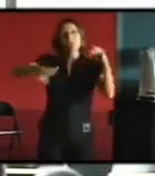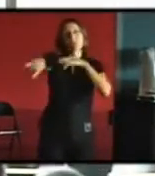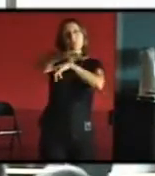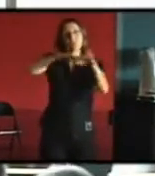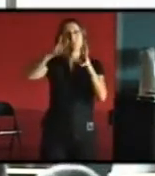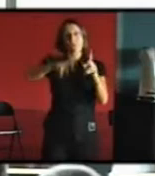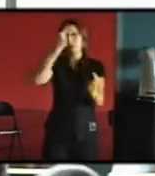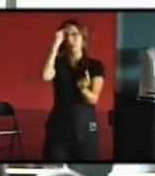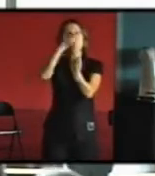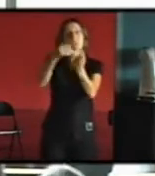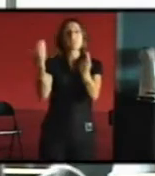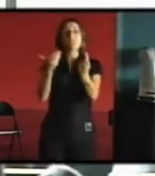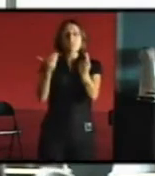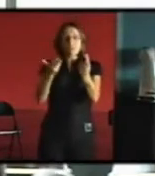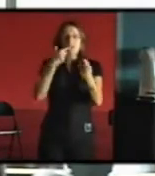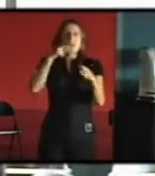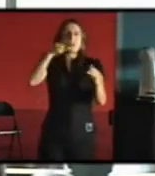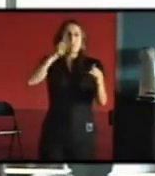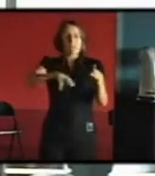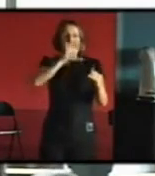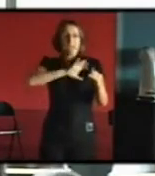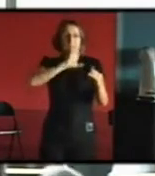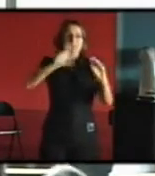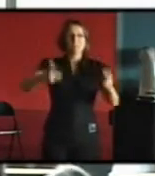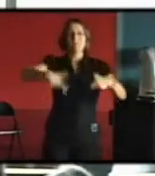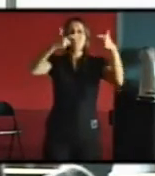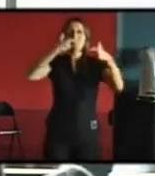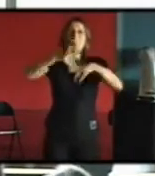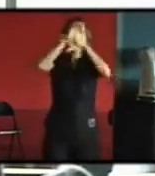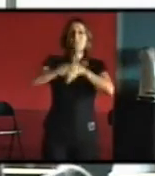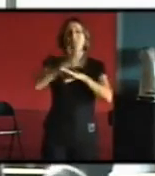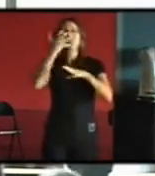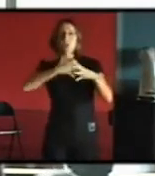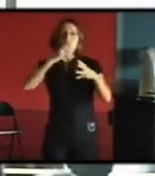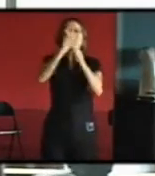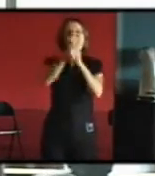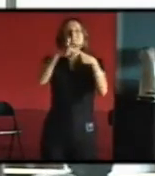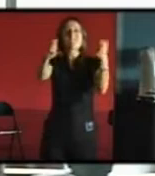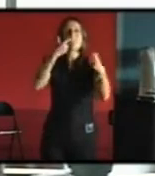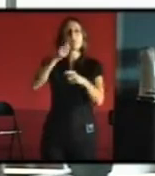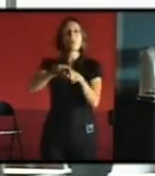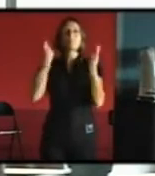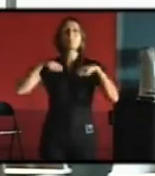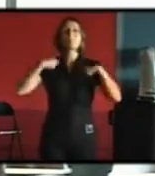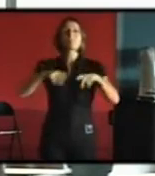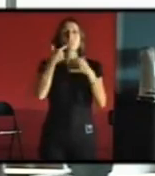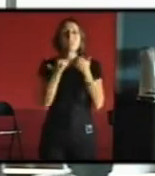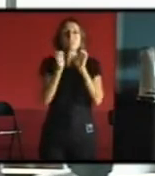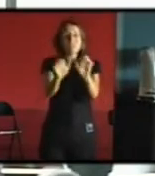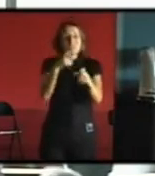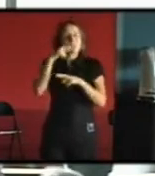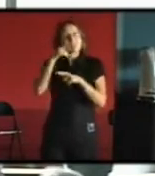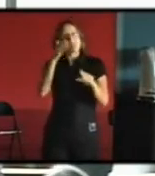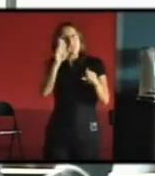'un objectif qui est d'avoir une adaptabilité maximale mais sans forcément aller jusqu'au bout d'une logique